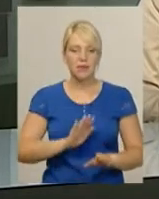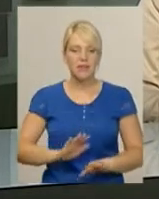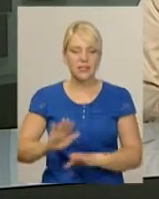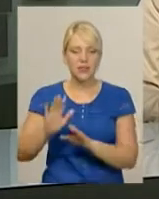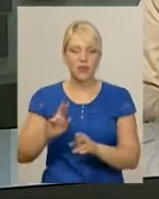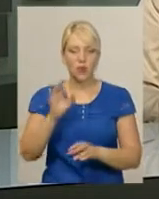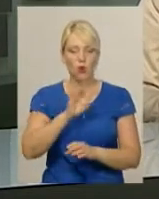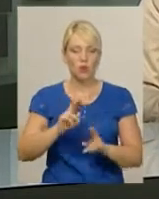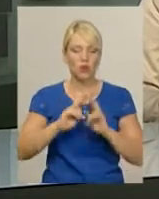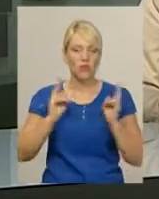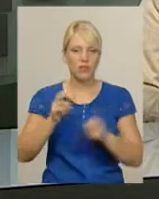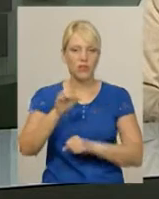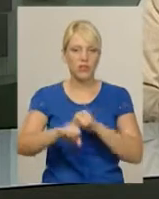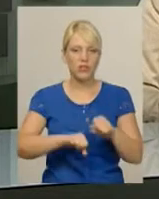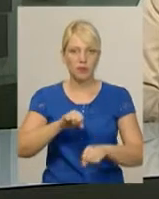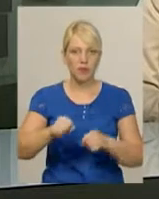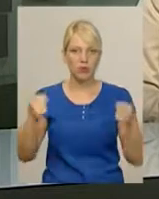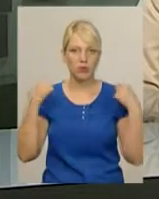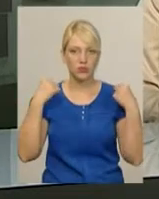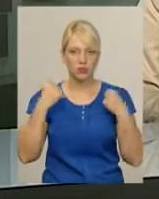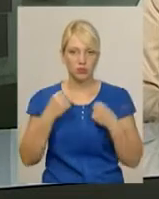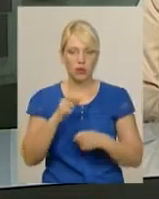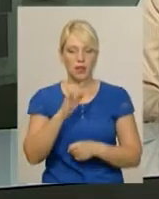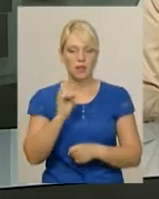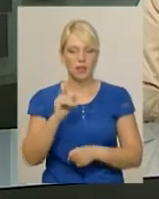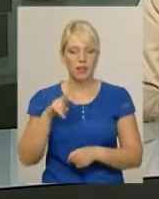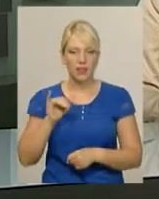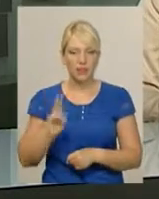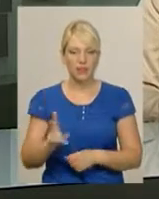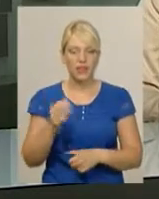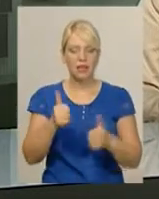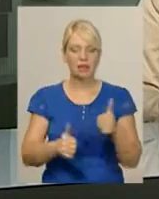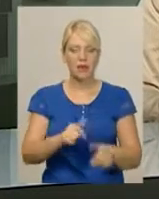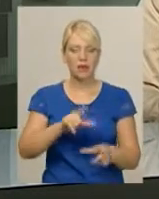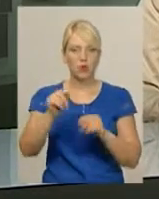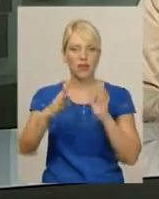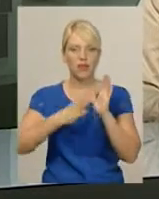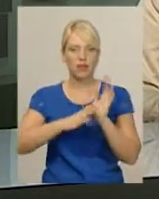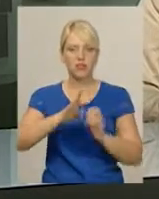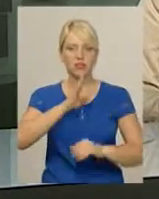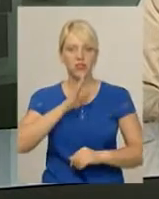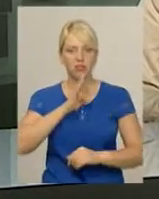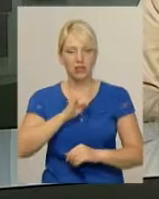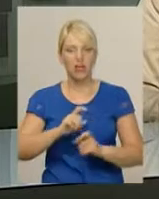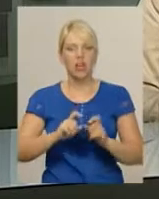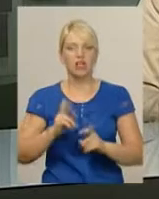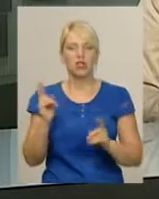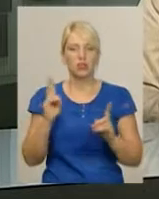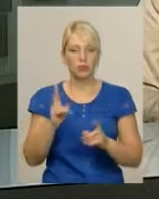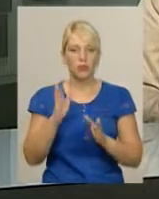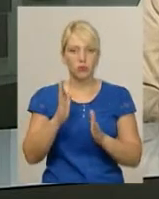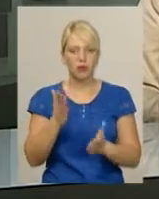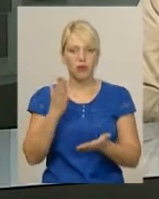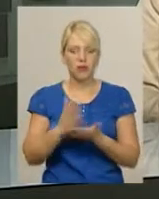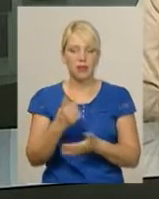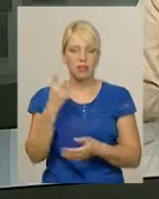федерації велосипедного спорту Анатолій Білик. На змагання поїхали дев'ятеро дівчат школи вищої спортивної майстерності, які матимуть перший